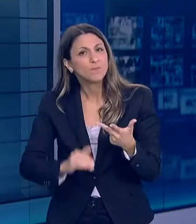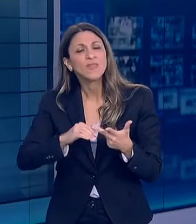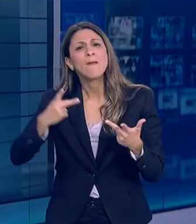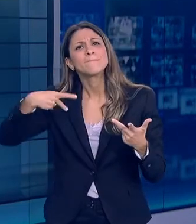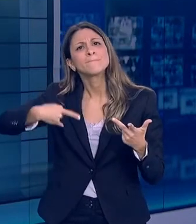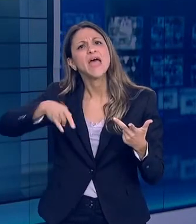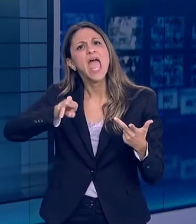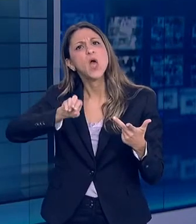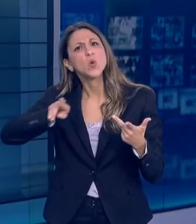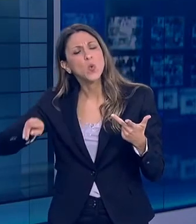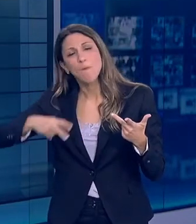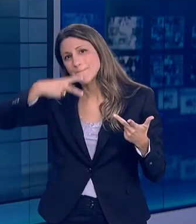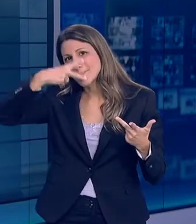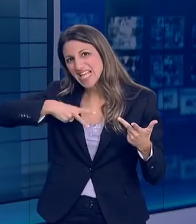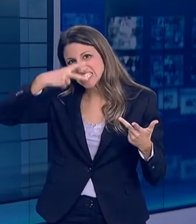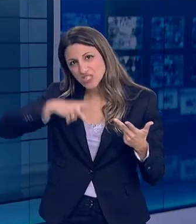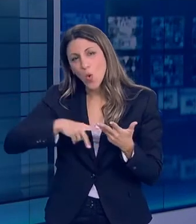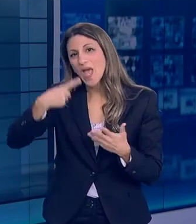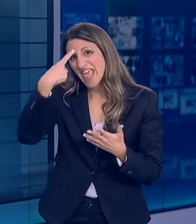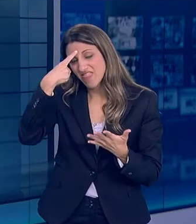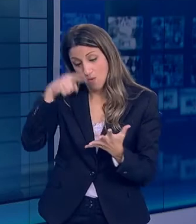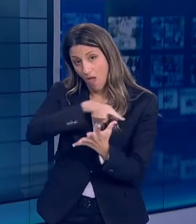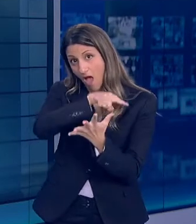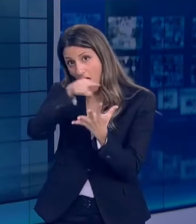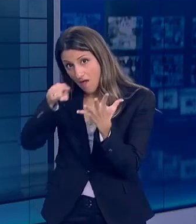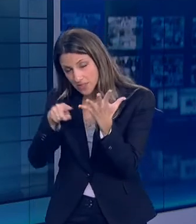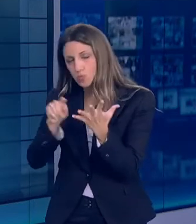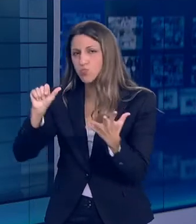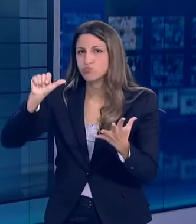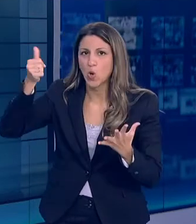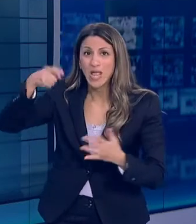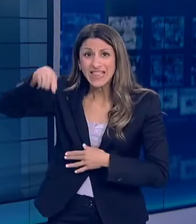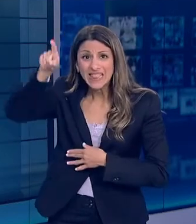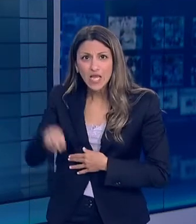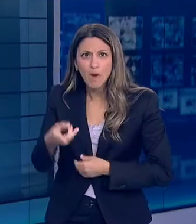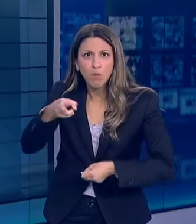Περού, το Μεξικό και η Ινδία καταγράφουν τους περισσότερους θανάτους ανά ημέρα.